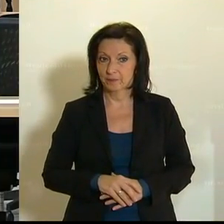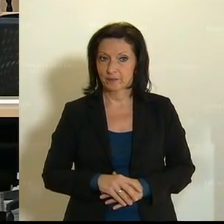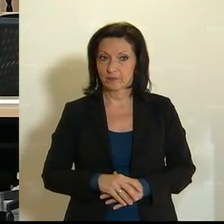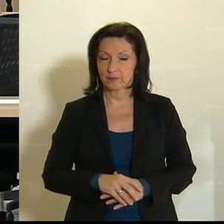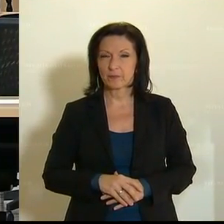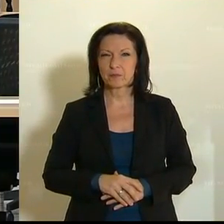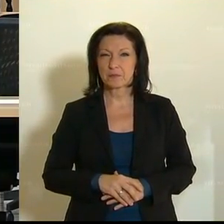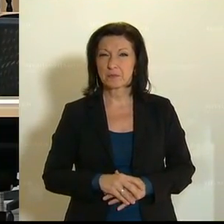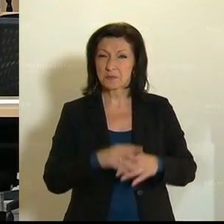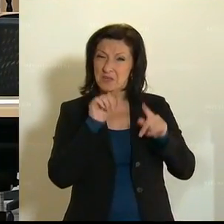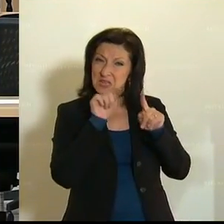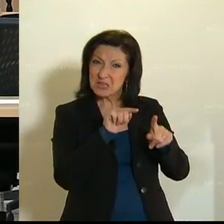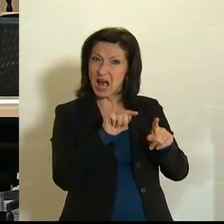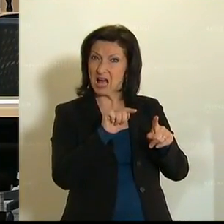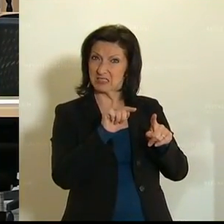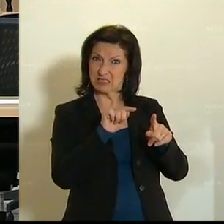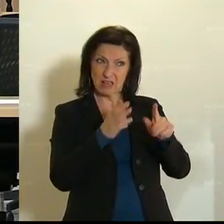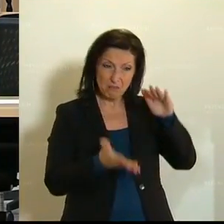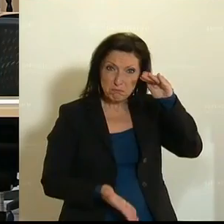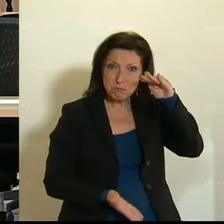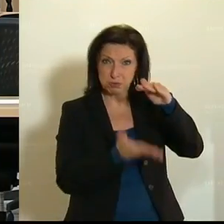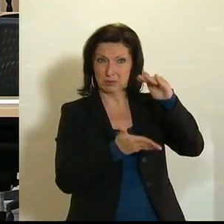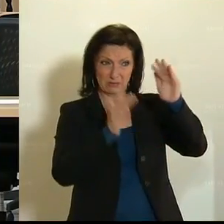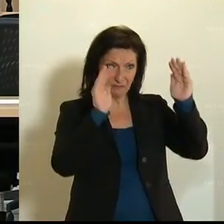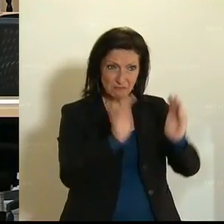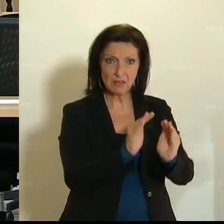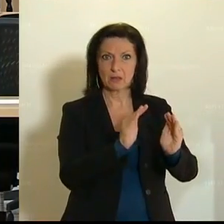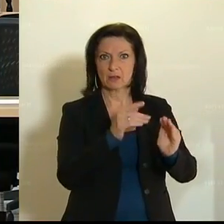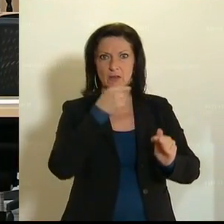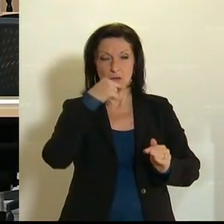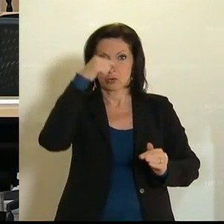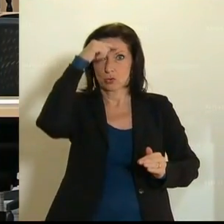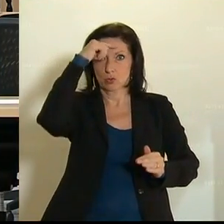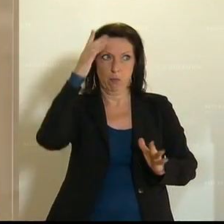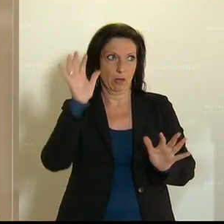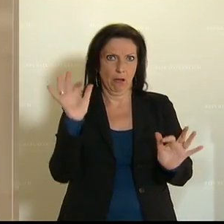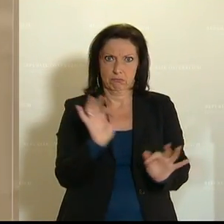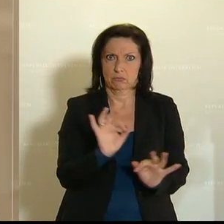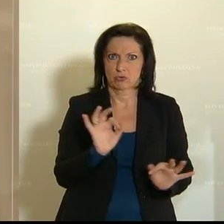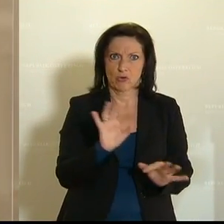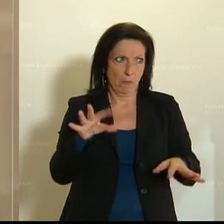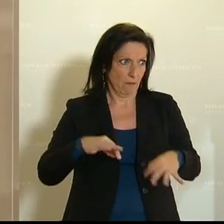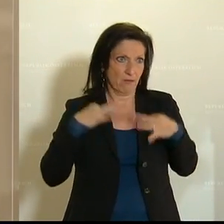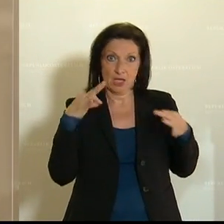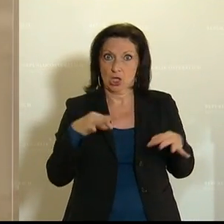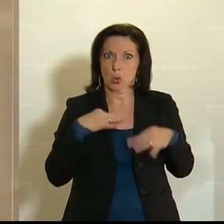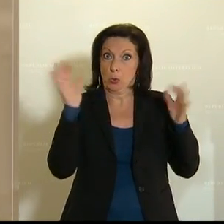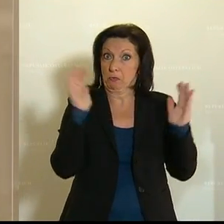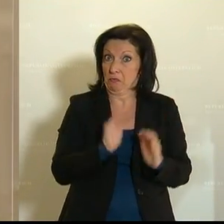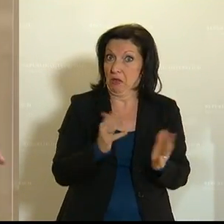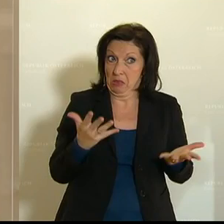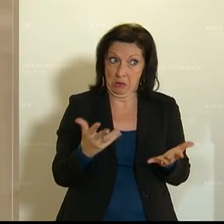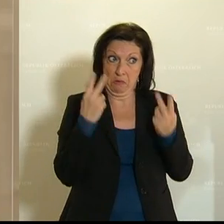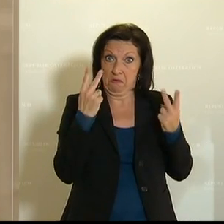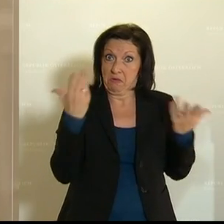Diese Kürzung ist ein Anschlag auf unsere Spitäler, ist ein Anschlag auf unsere Gesundheit und das inmitten